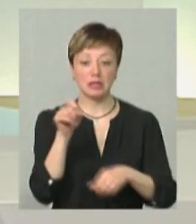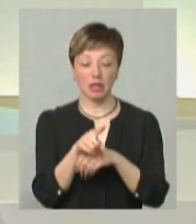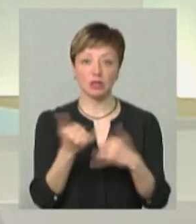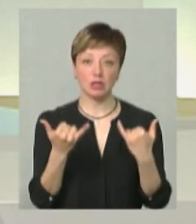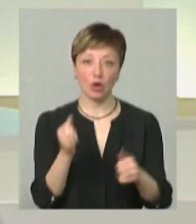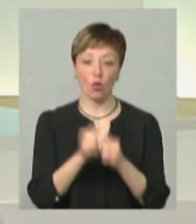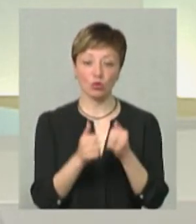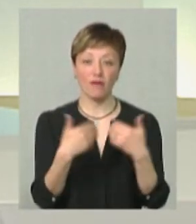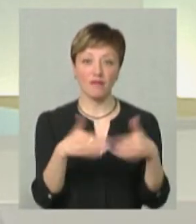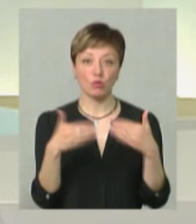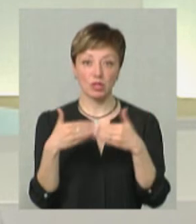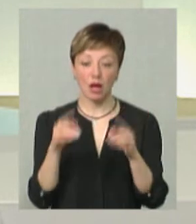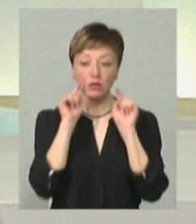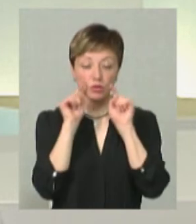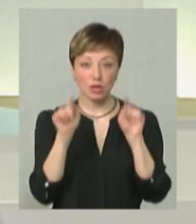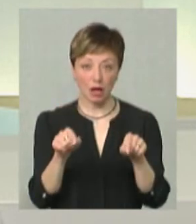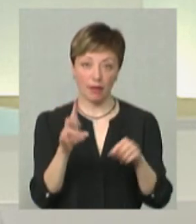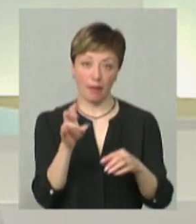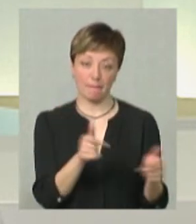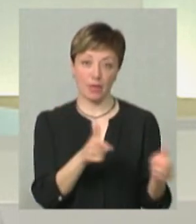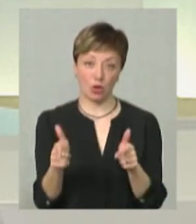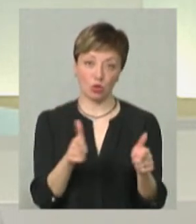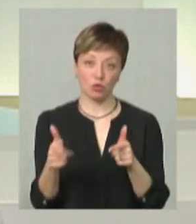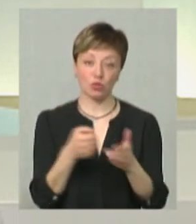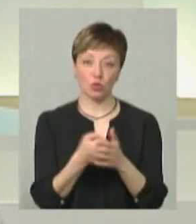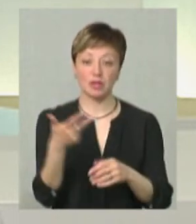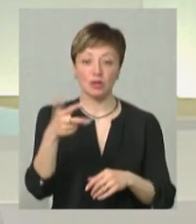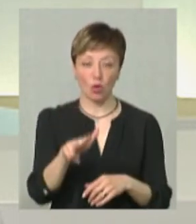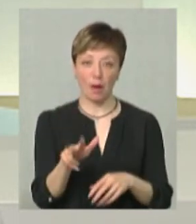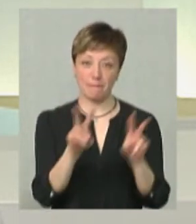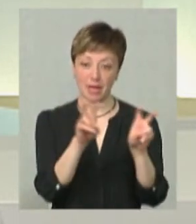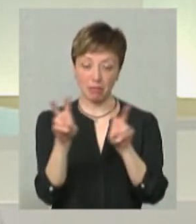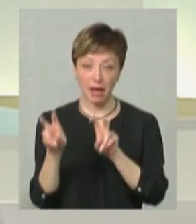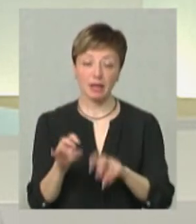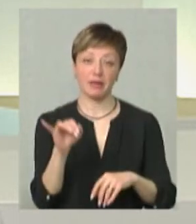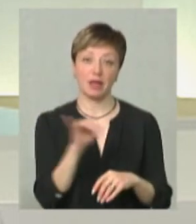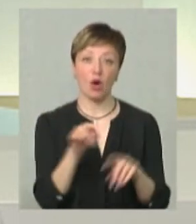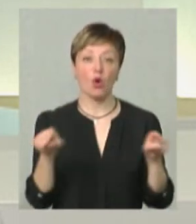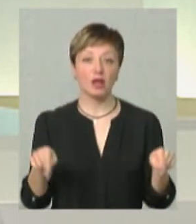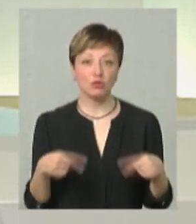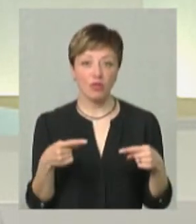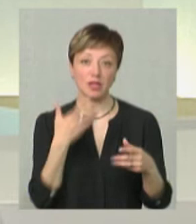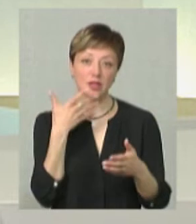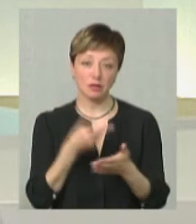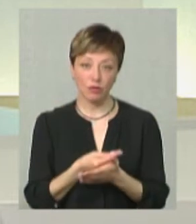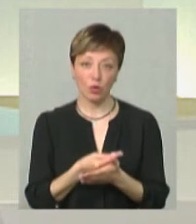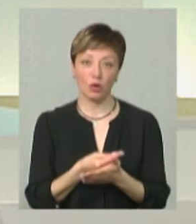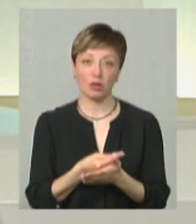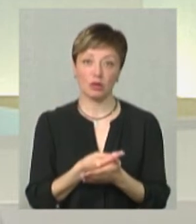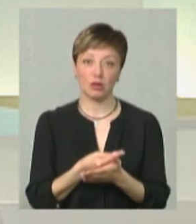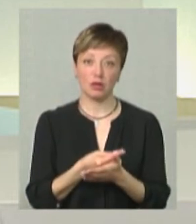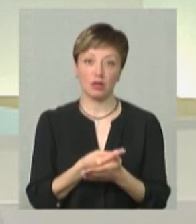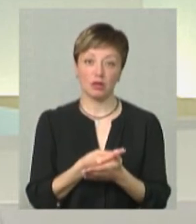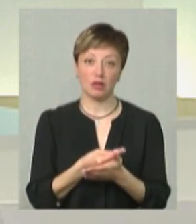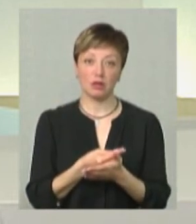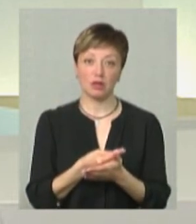зараз кожного випускника – зосередитися на підготовці до цих трьох предметів і організувати свою